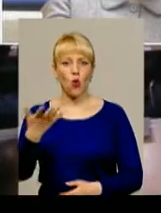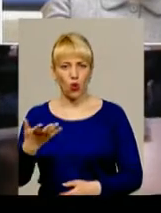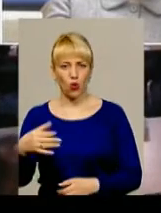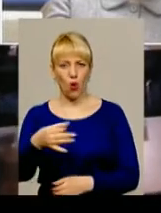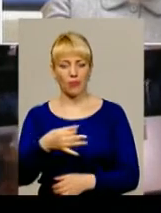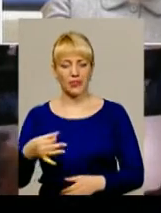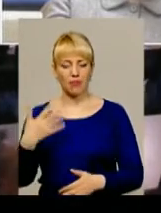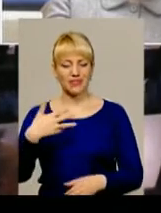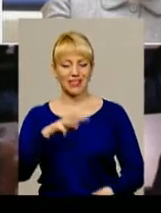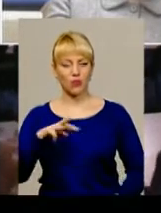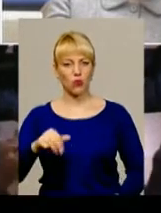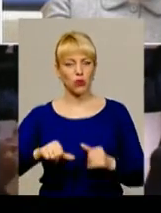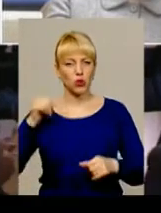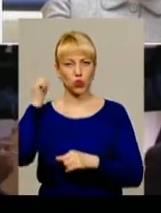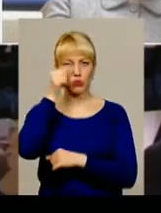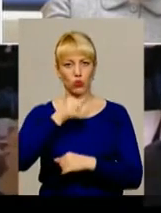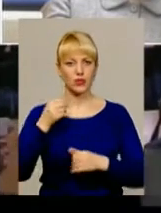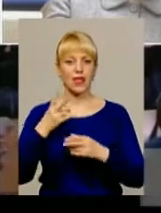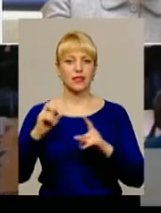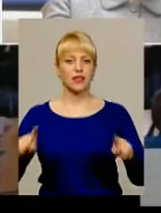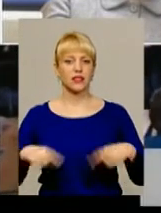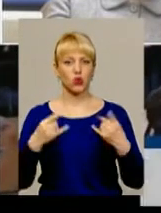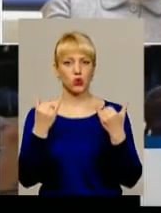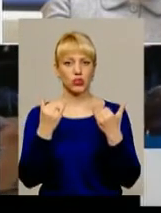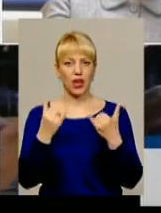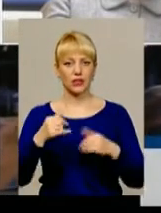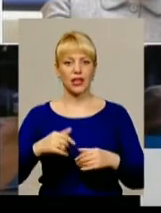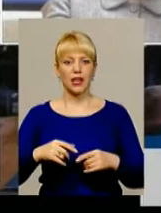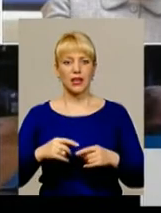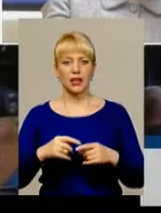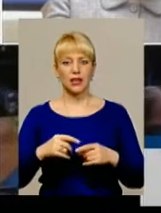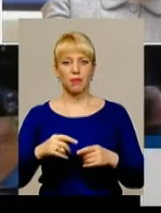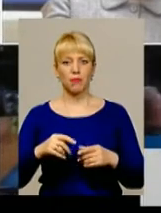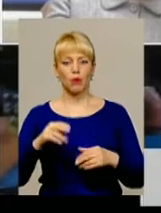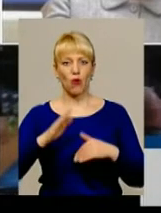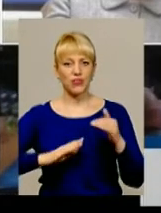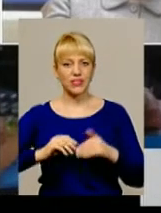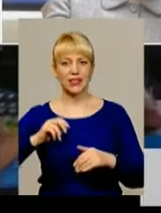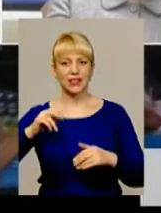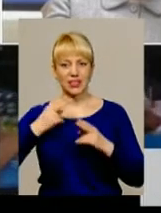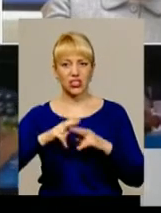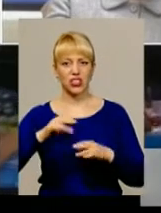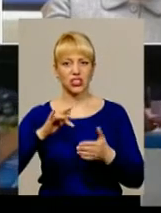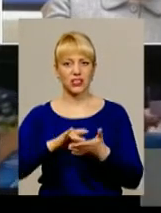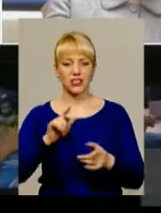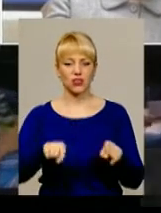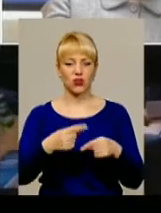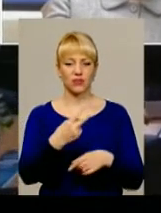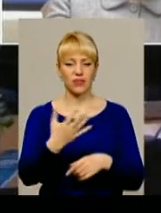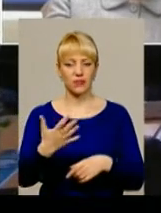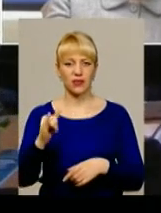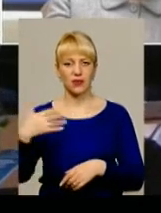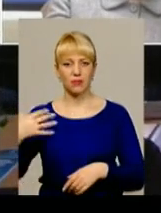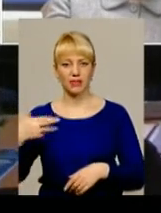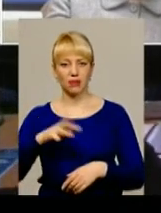мільйонів гривень минулого року на створення сучасних професійно-технічних центрів. Створили їх 25 і 50 мільйонів